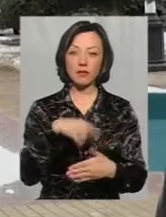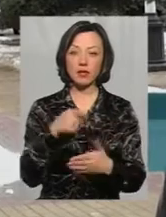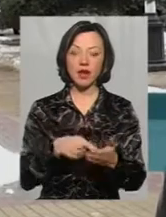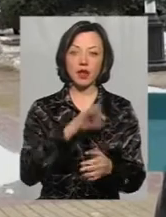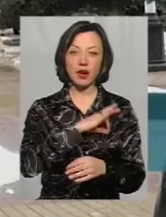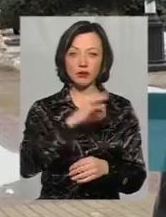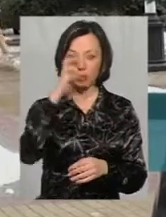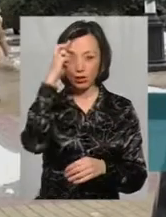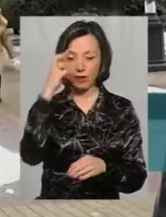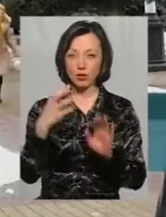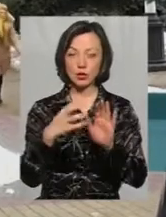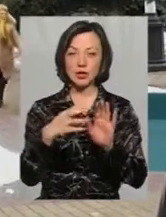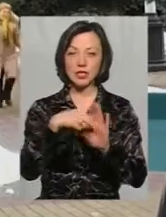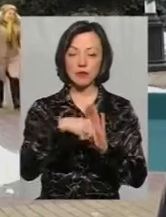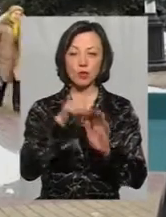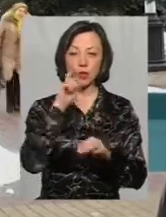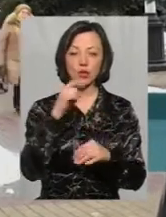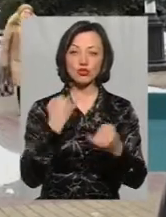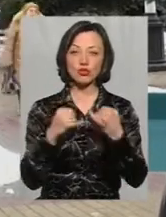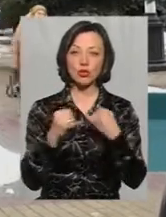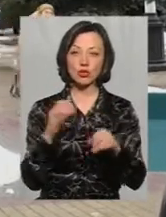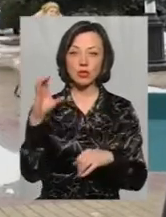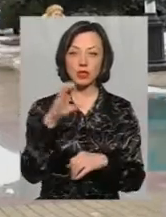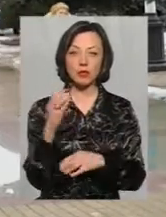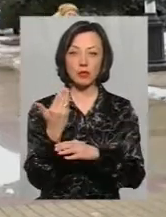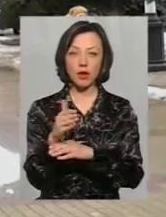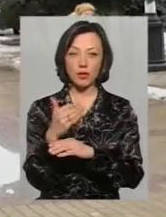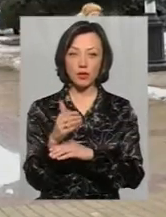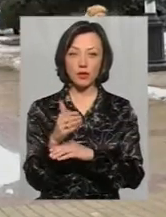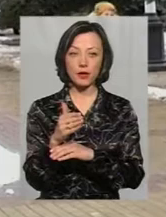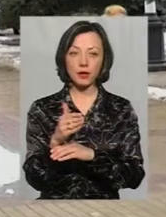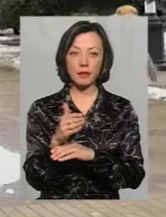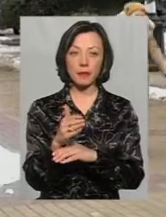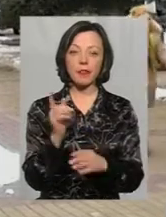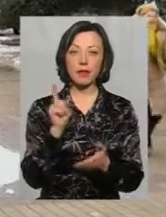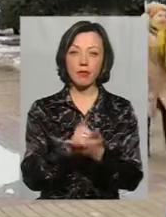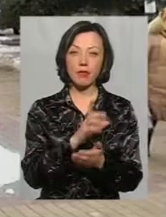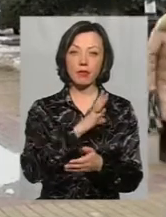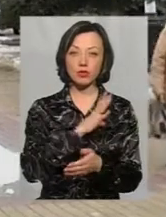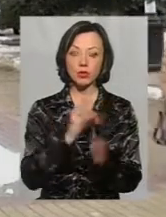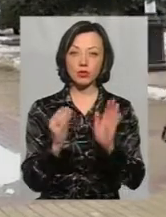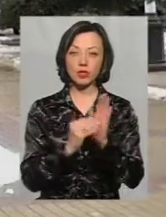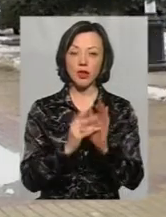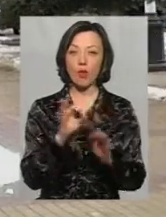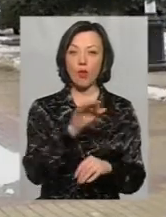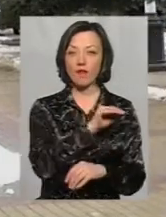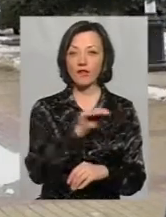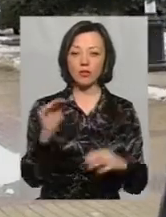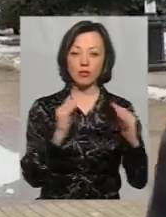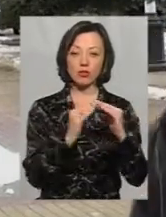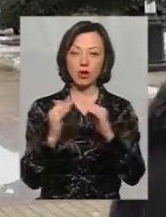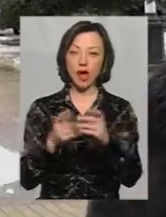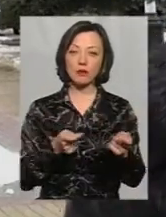державного символу України, це жовто-синього прапору, який має бути обов'язково розміщуватися, зокрема на офіційних будівлях,